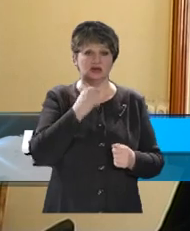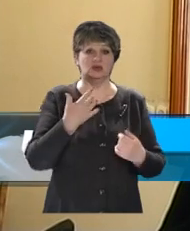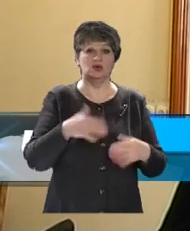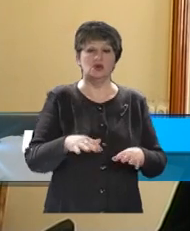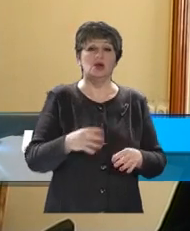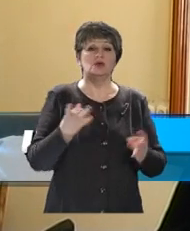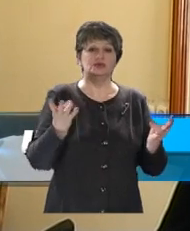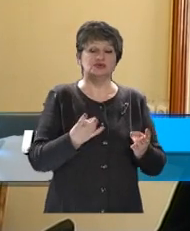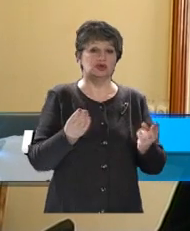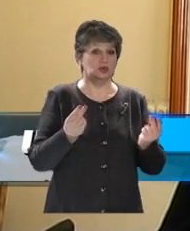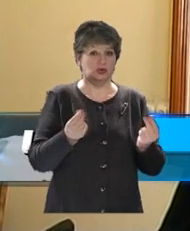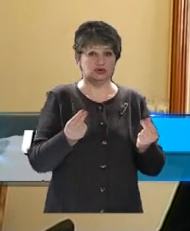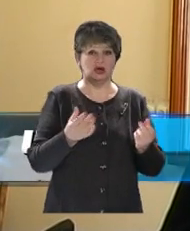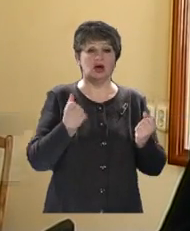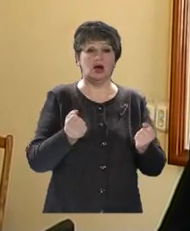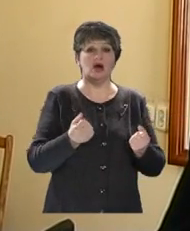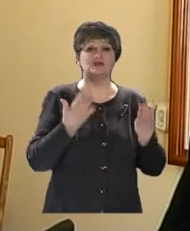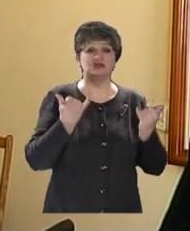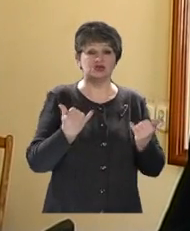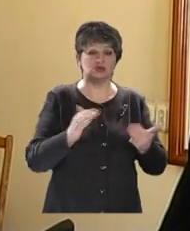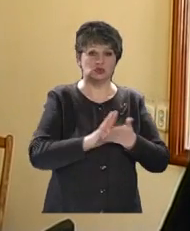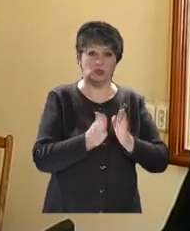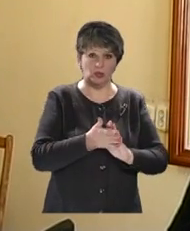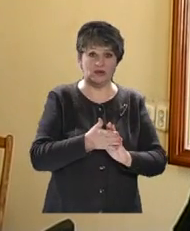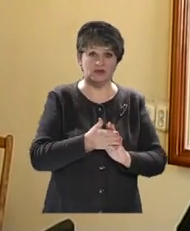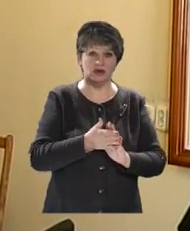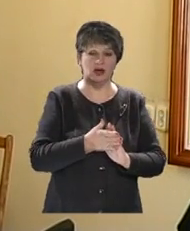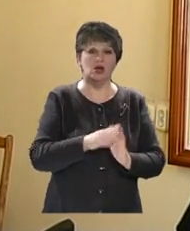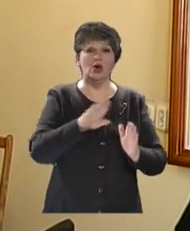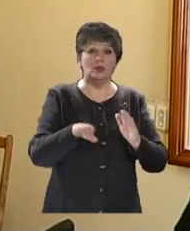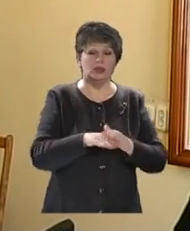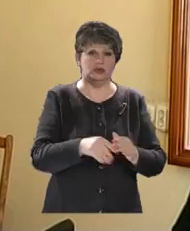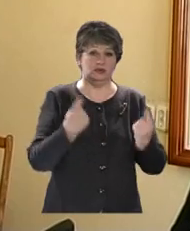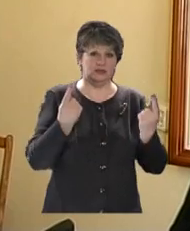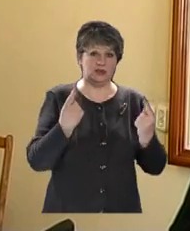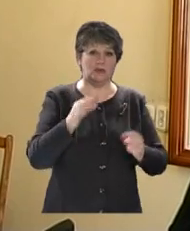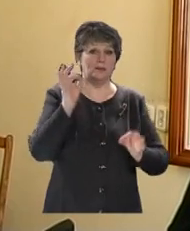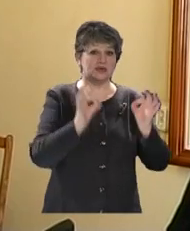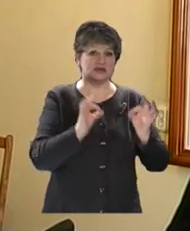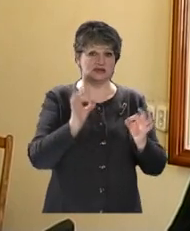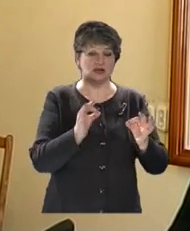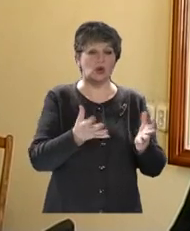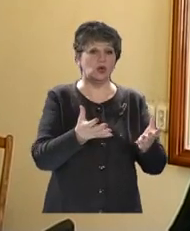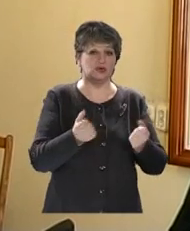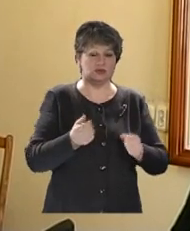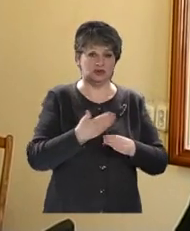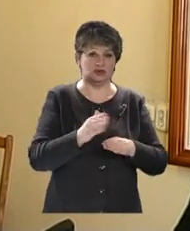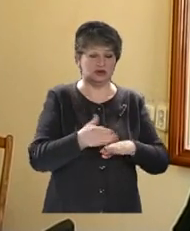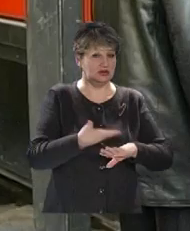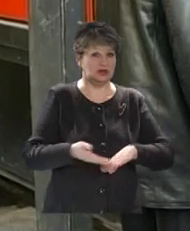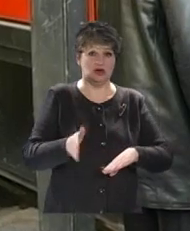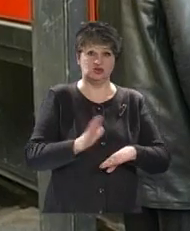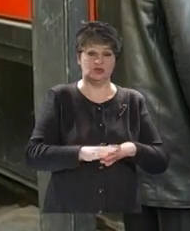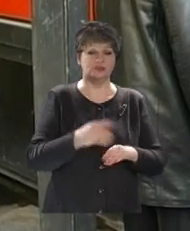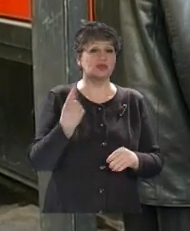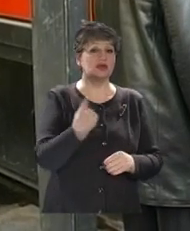модернізувати, потрібні кошти, а в сучасних умовах таких великих коштів під такий процент десь отримати дуже тяжко.